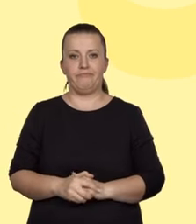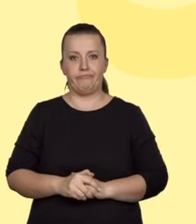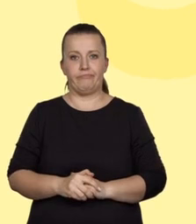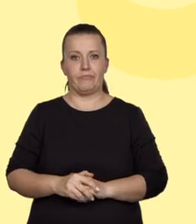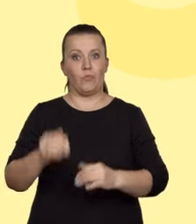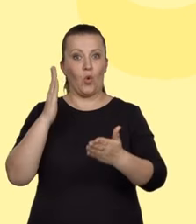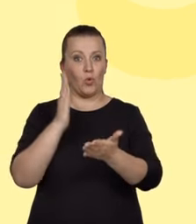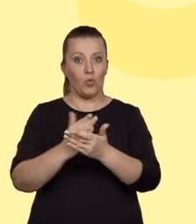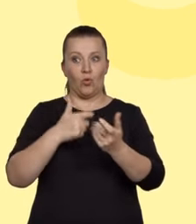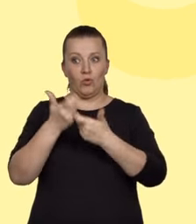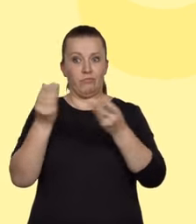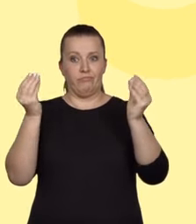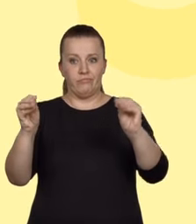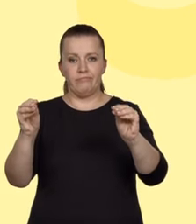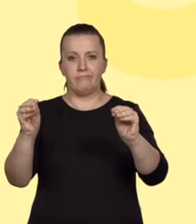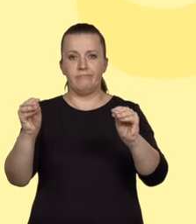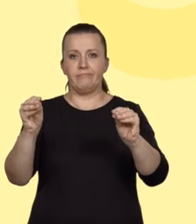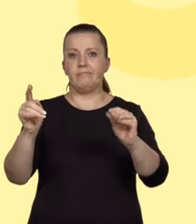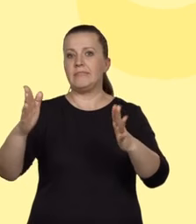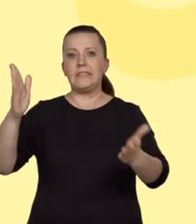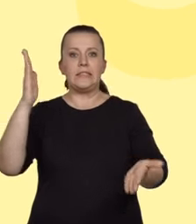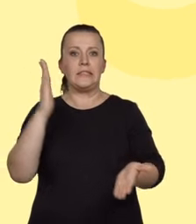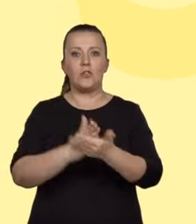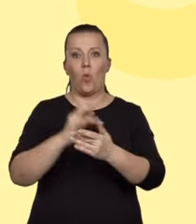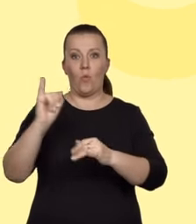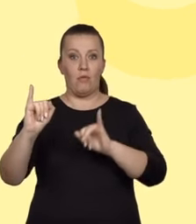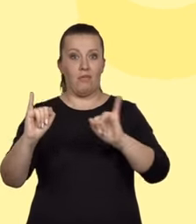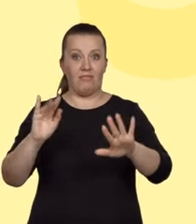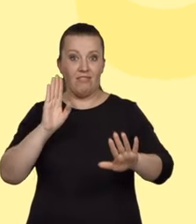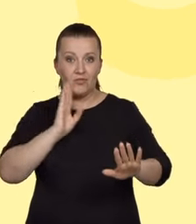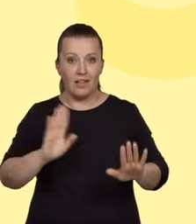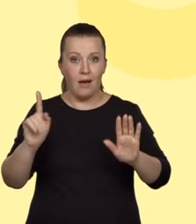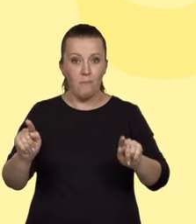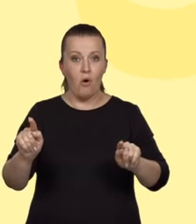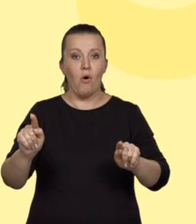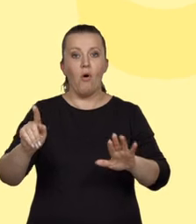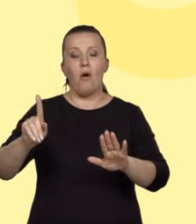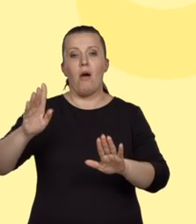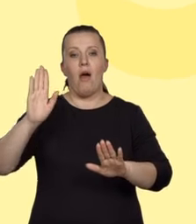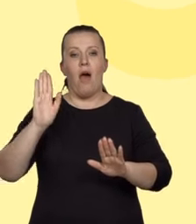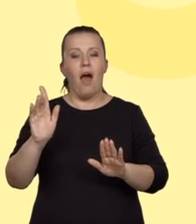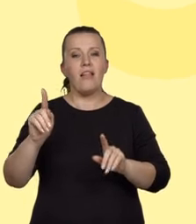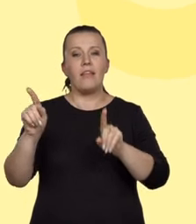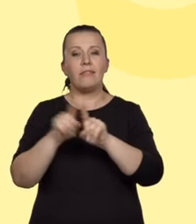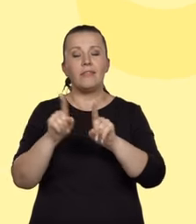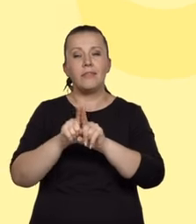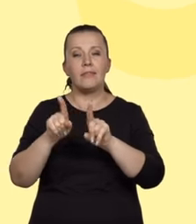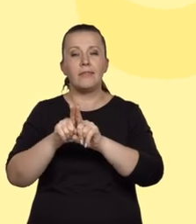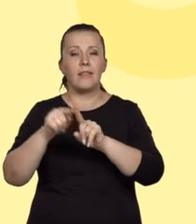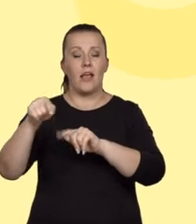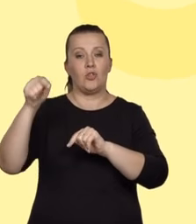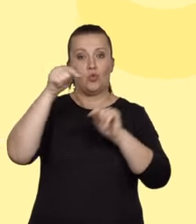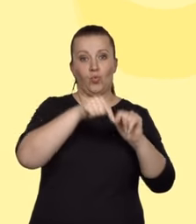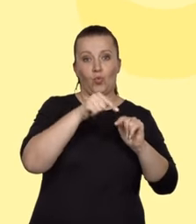pierwszego w równaniu zgadza się jedynie liczba atomów jodu. Po stronie substratów pojawia się jeden atom tlenu,